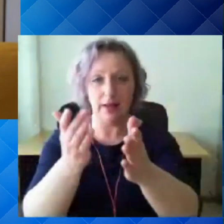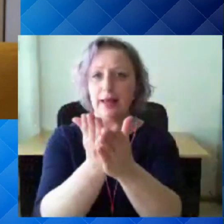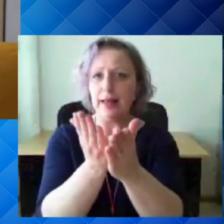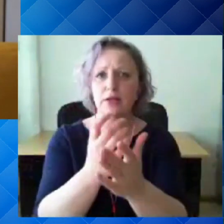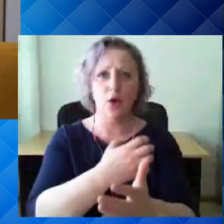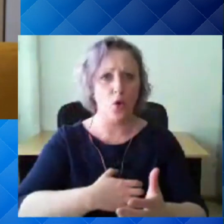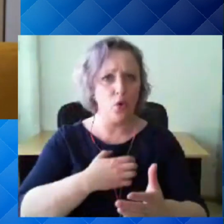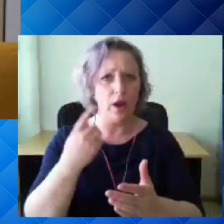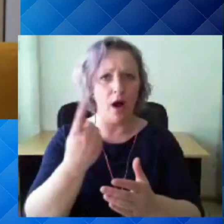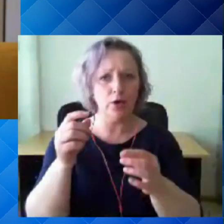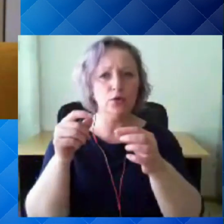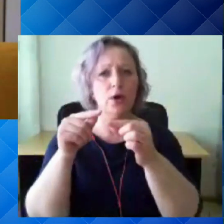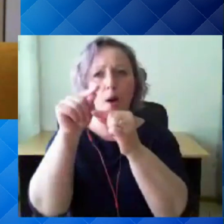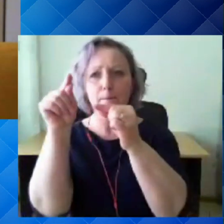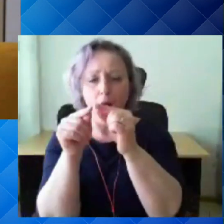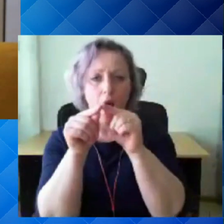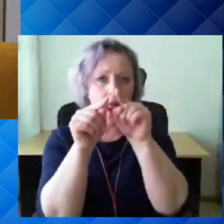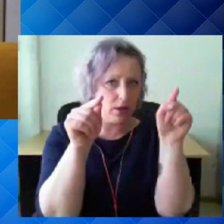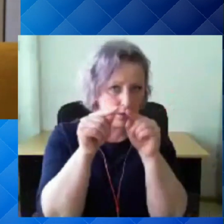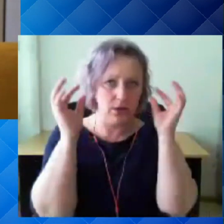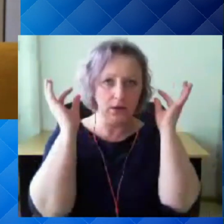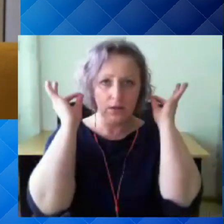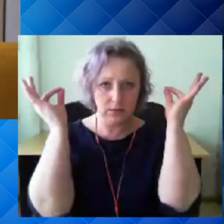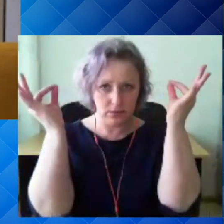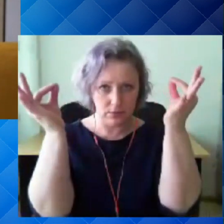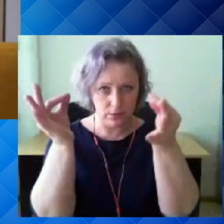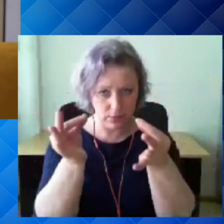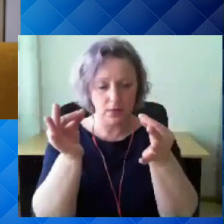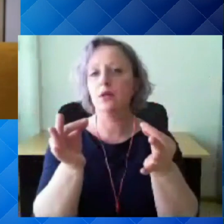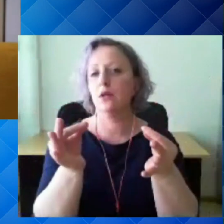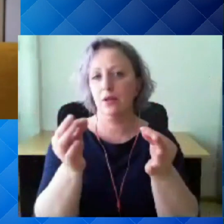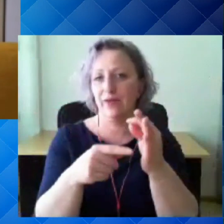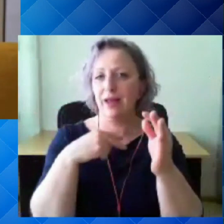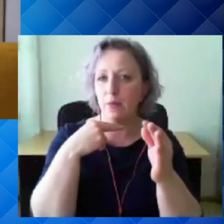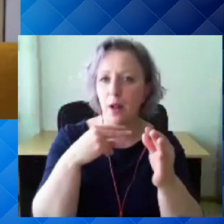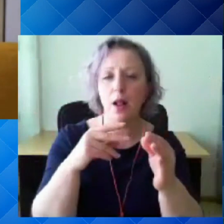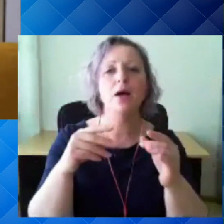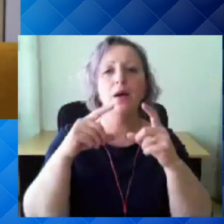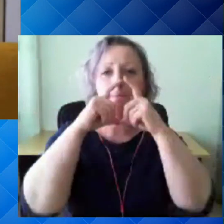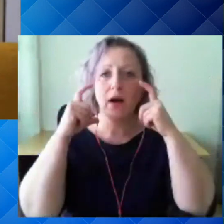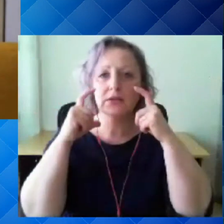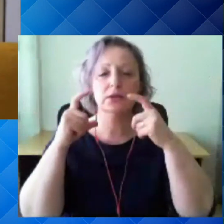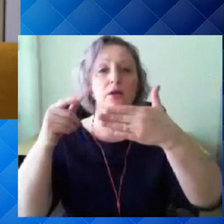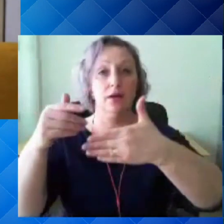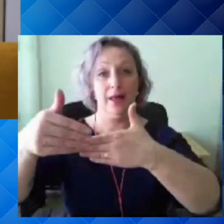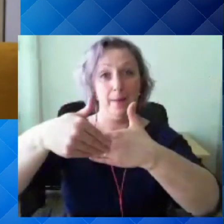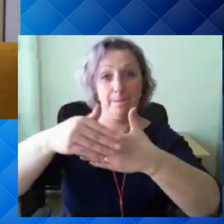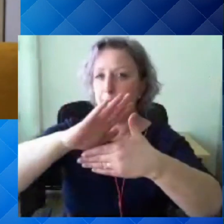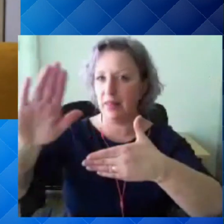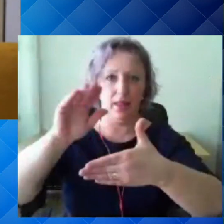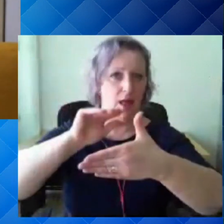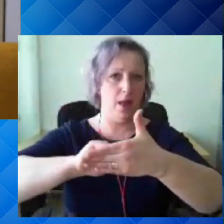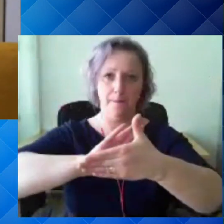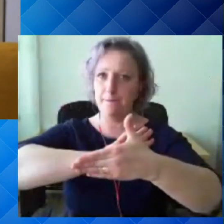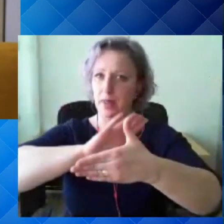vaid paelu või siis kumme ja taaskord jälgiksite, et ei puudutaks maski sise ega välispinda. Kui te